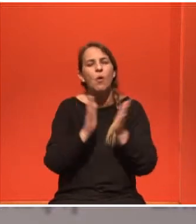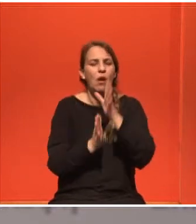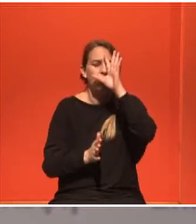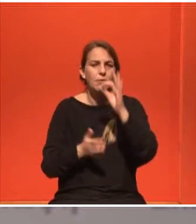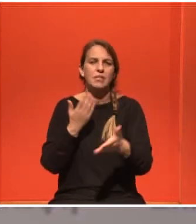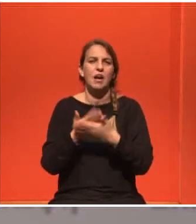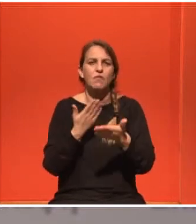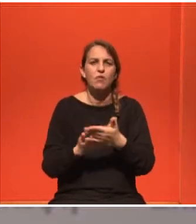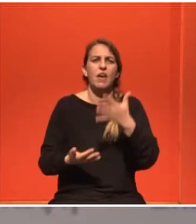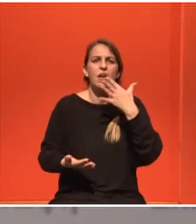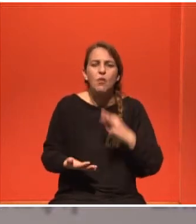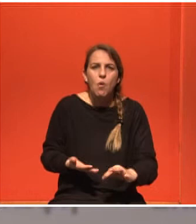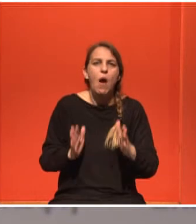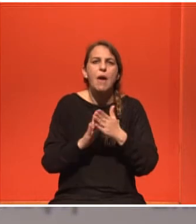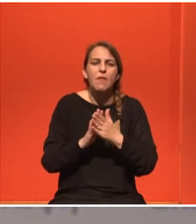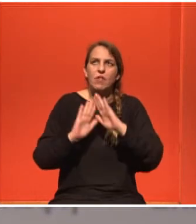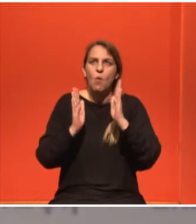γη και αγιώνεσαι και τα πάντα.